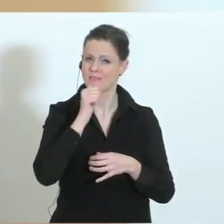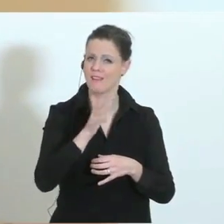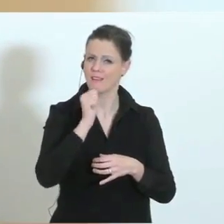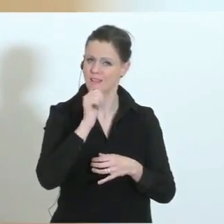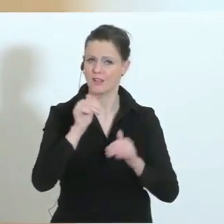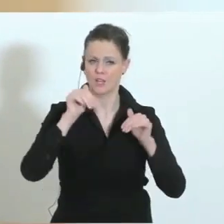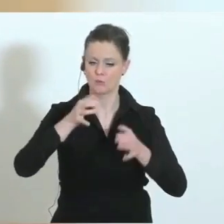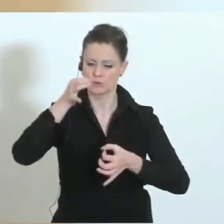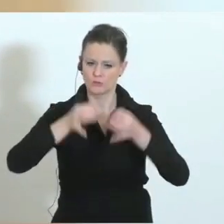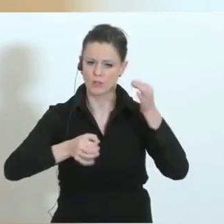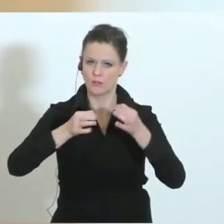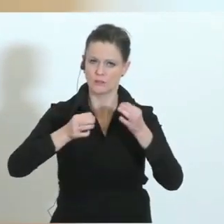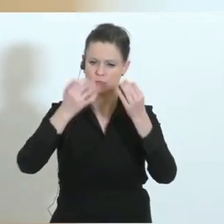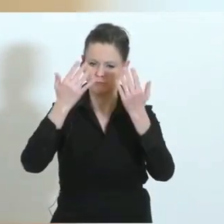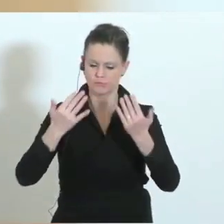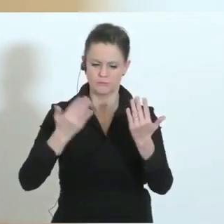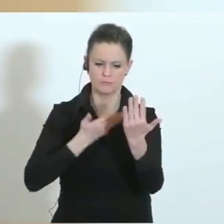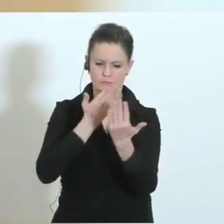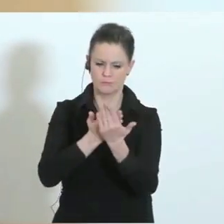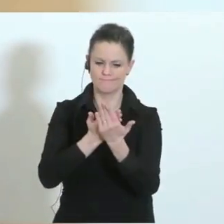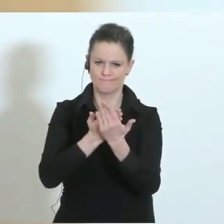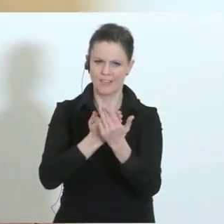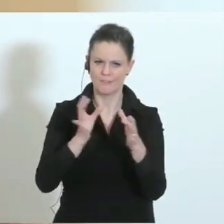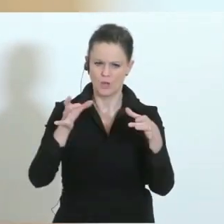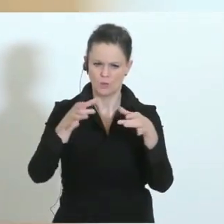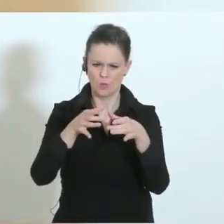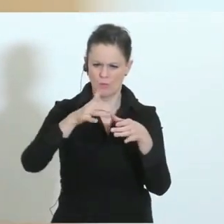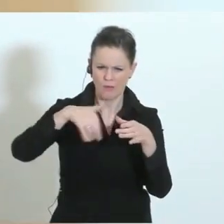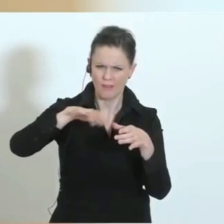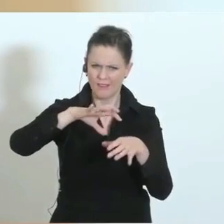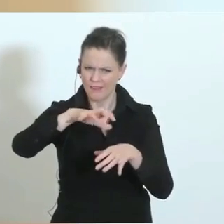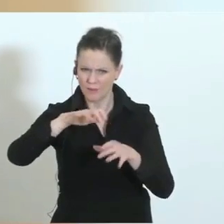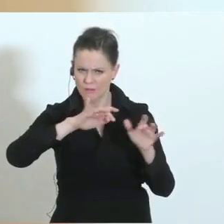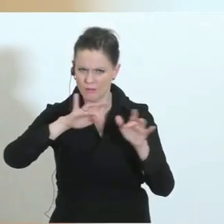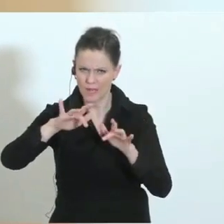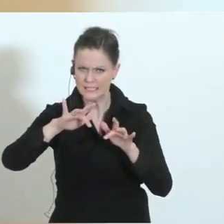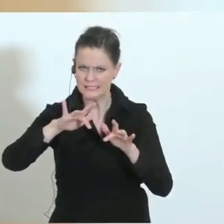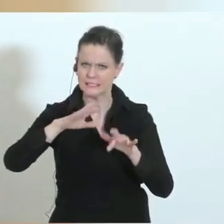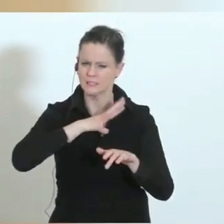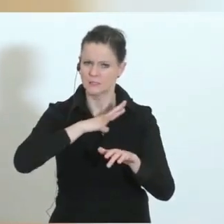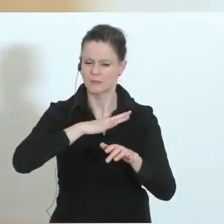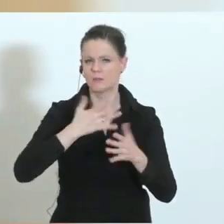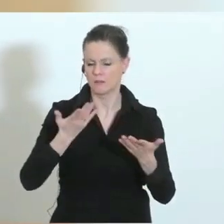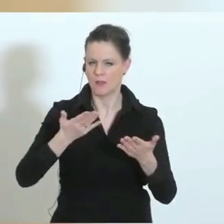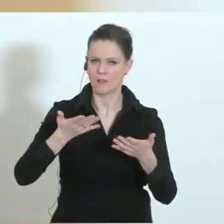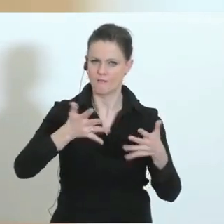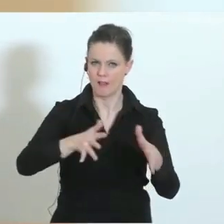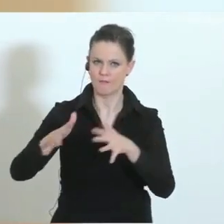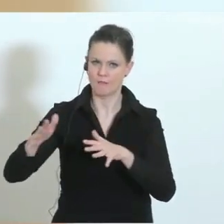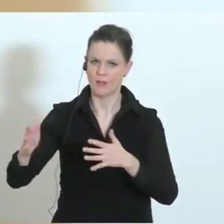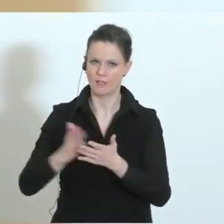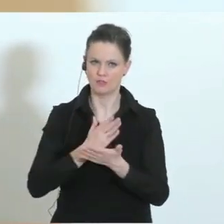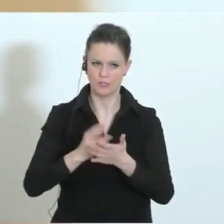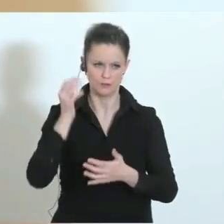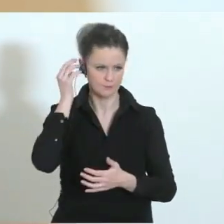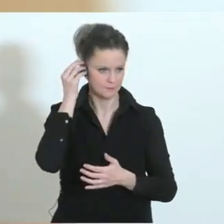ansehen, bilden sich solche Cluster oder nicht und dann wird von Fall zu Fall entschieden. Danke sehr. Servus TV.